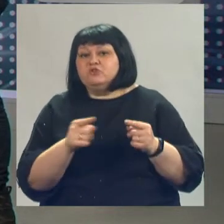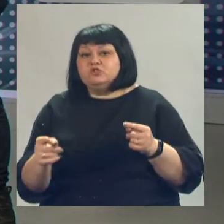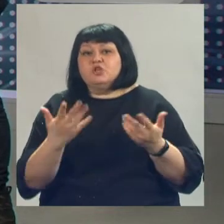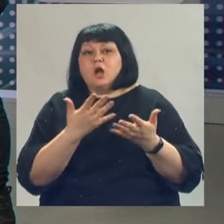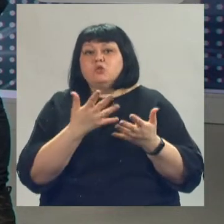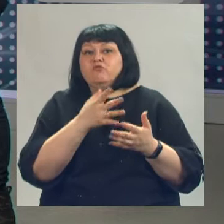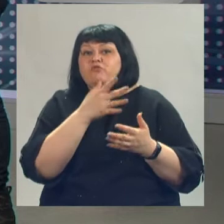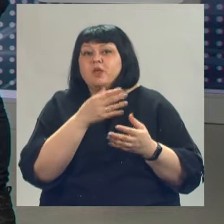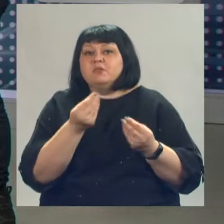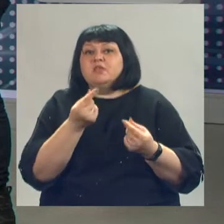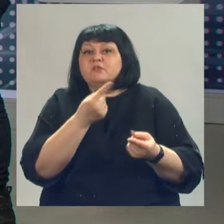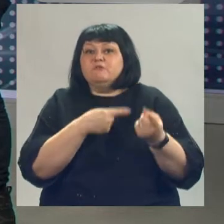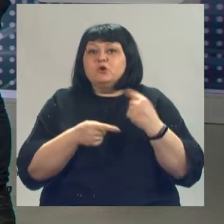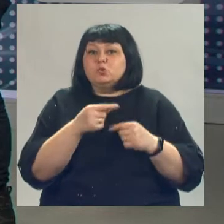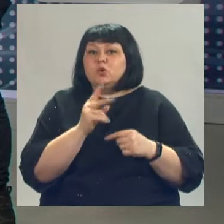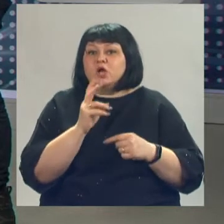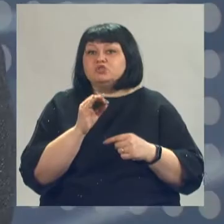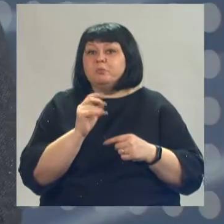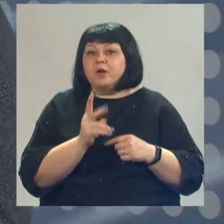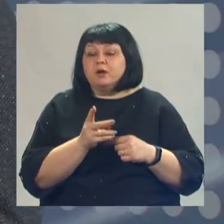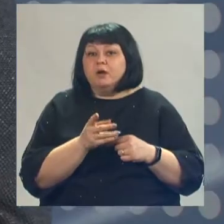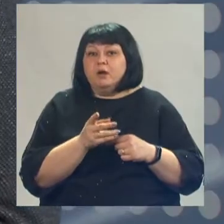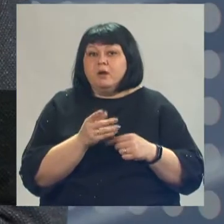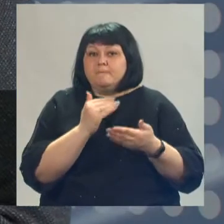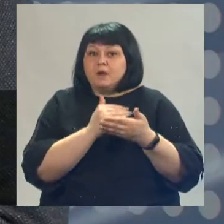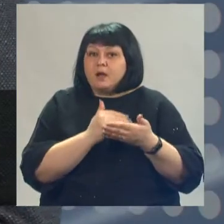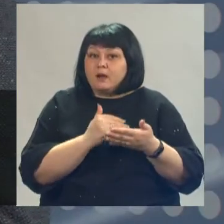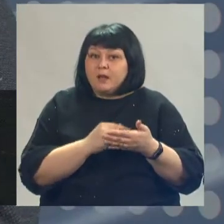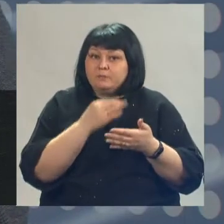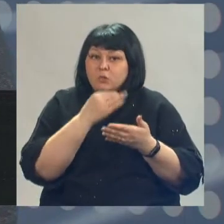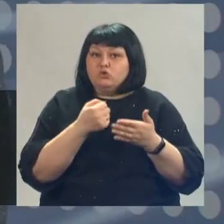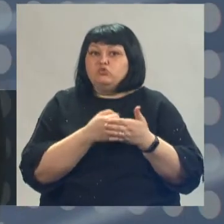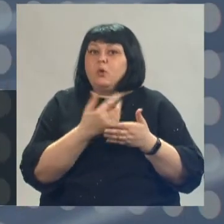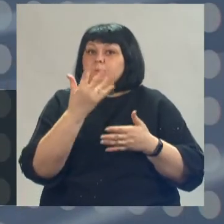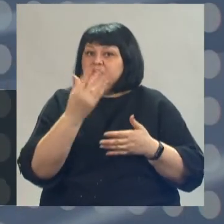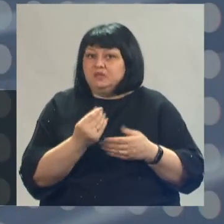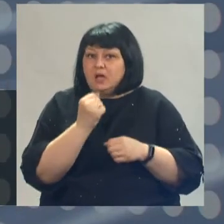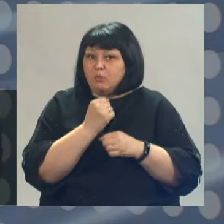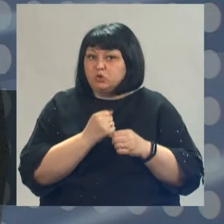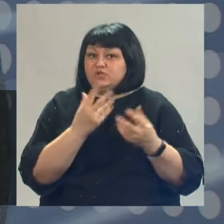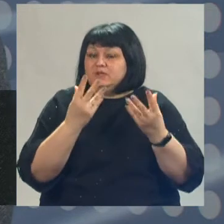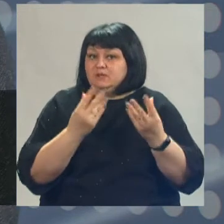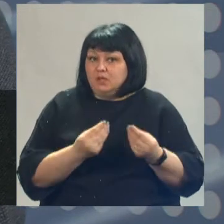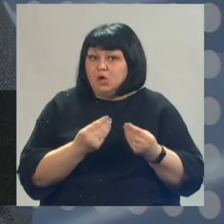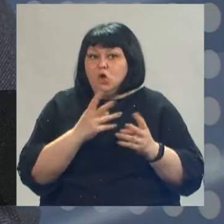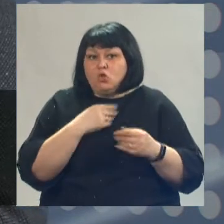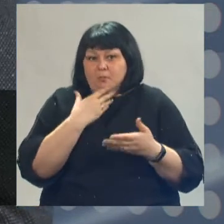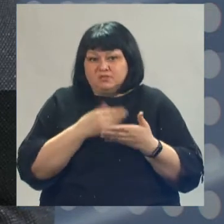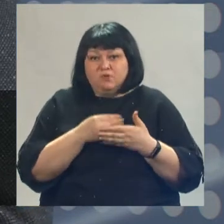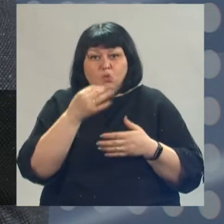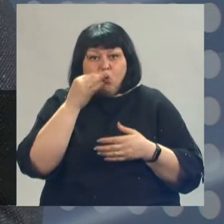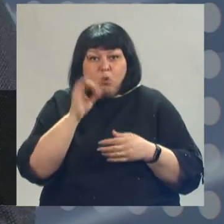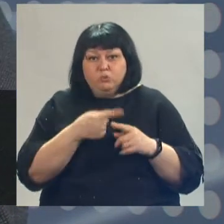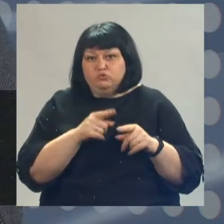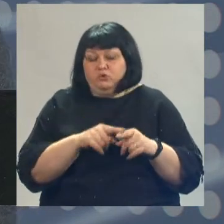времени вернется кэшбэк? Вы знаете, в программе обозначено, что до пяти рабочих дней. Но по собственному опыту скажу, что это, как